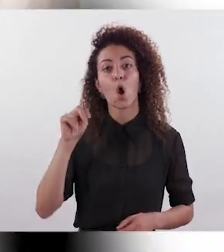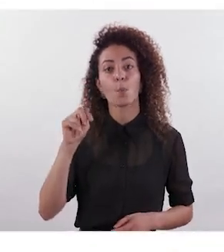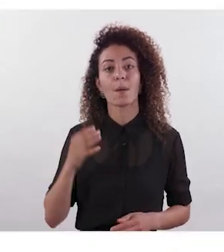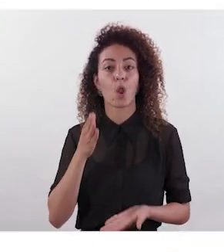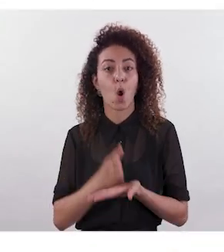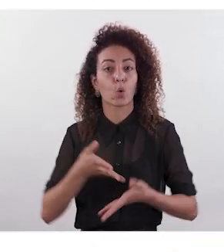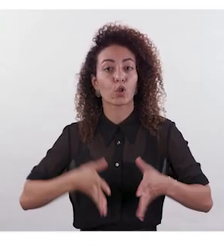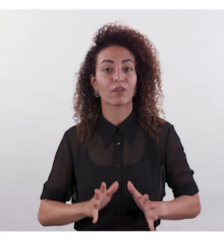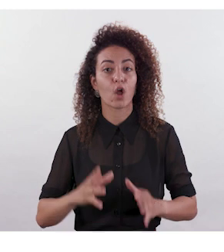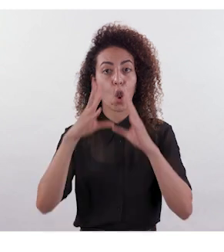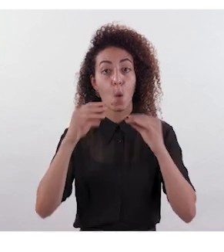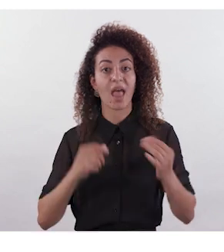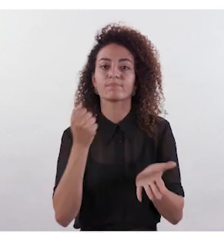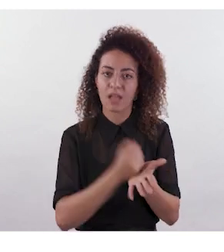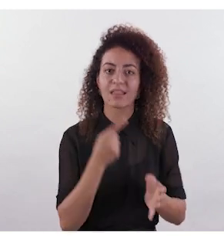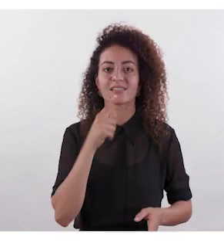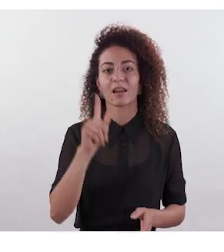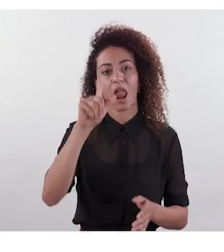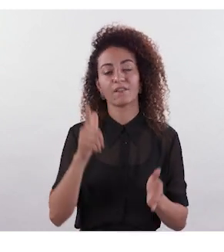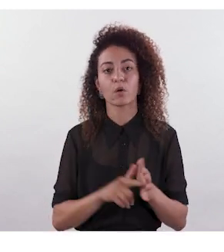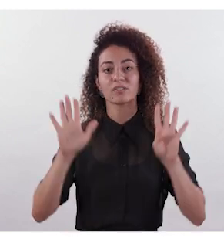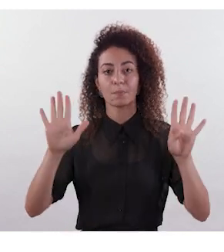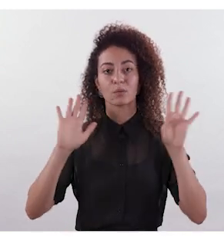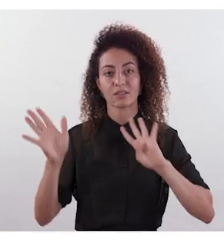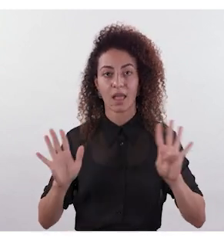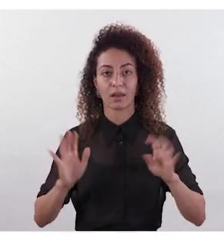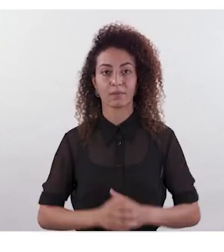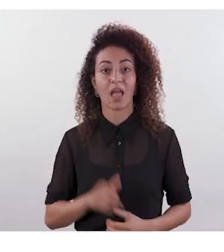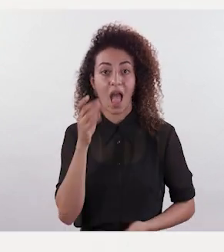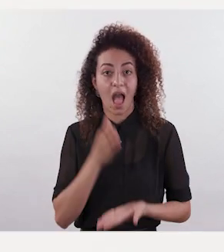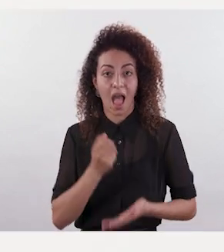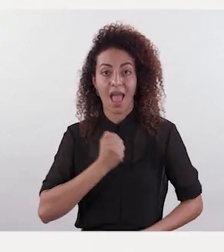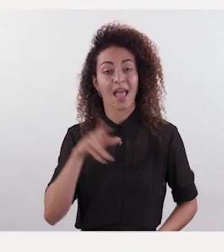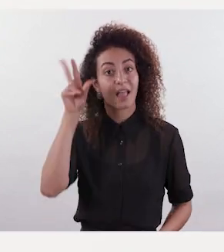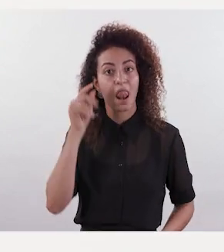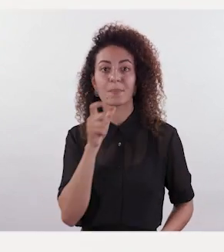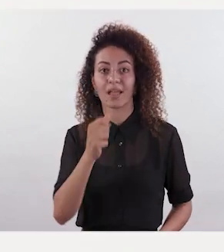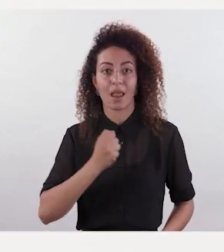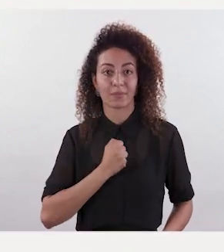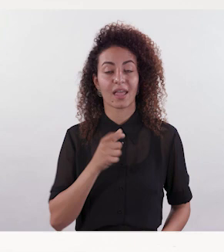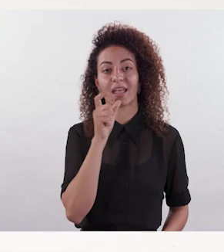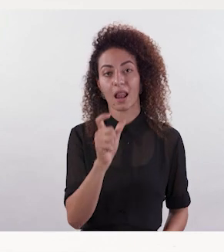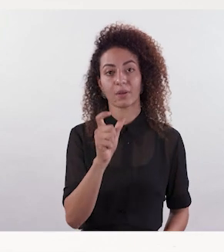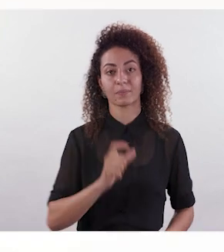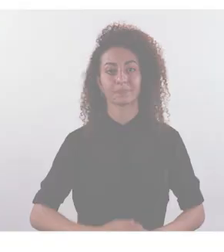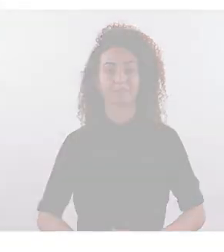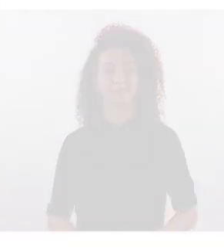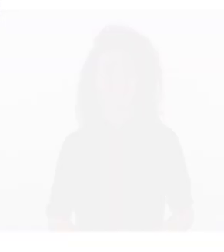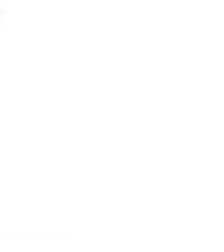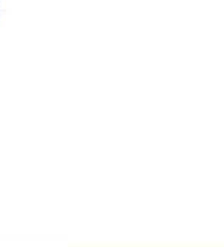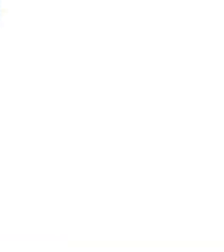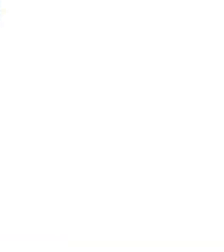اتفاقية الأمم المتحدة لحقوق الطفل صدق عليها لبنان عام 1990 حقاية تعلم وكلمتي كلمة